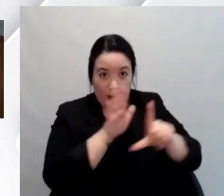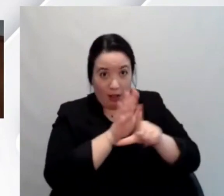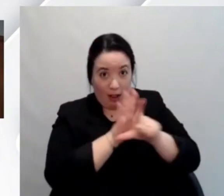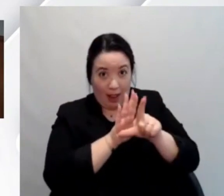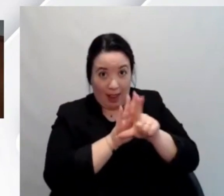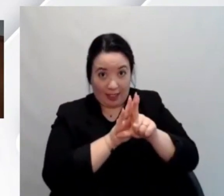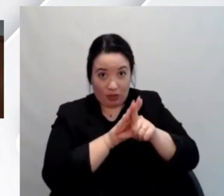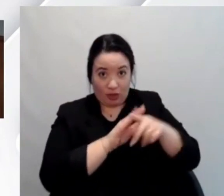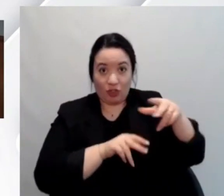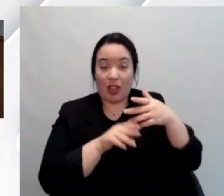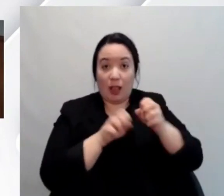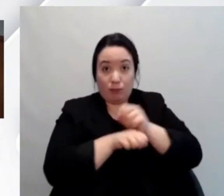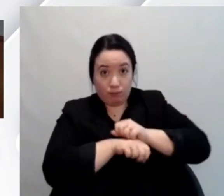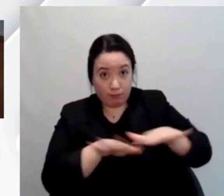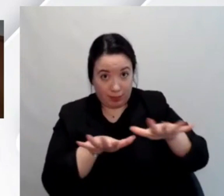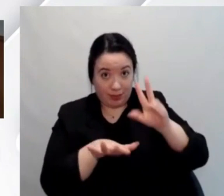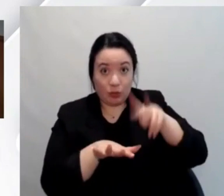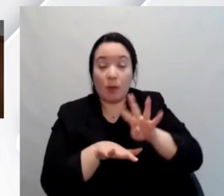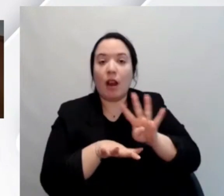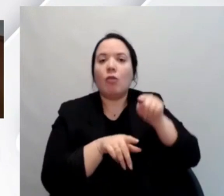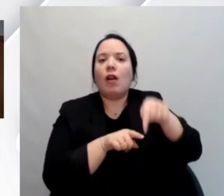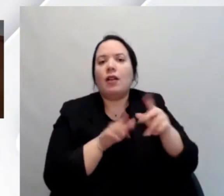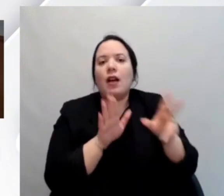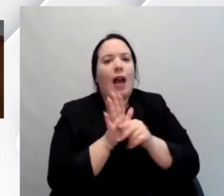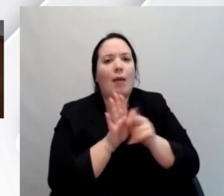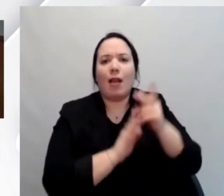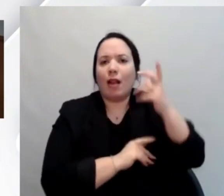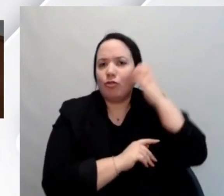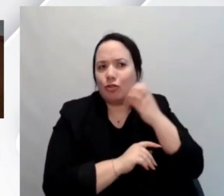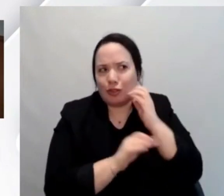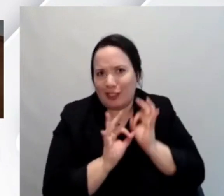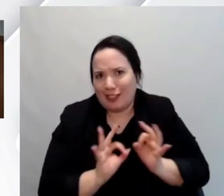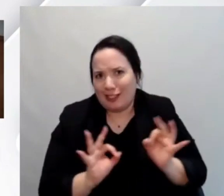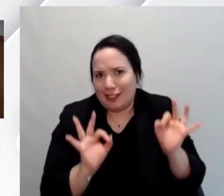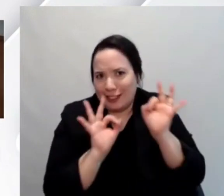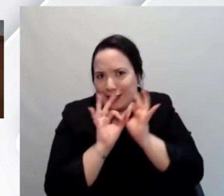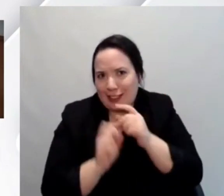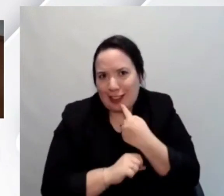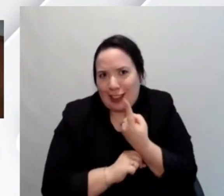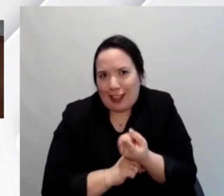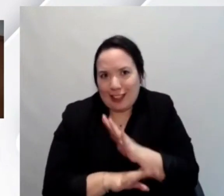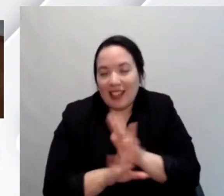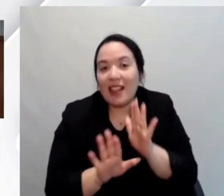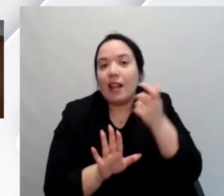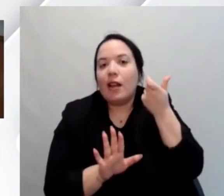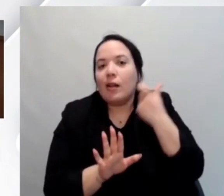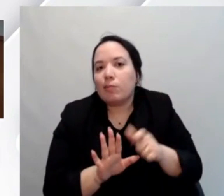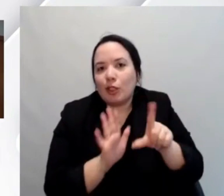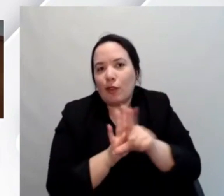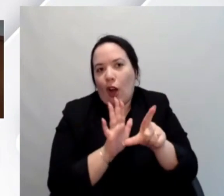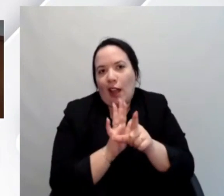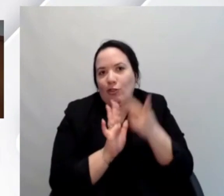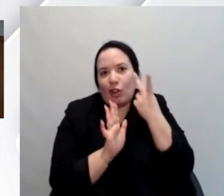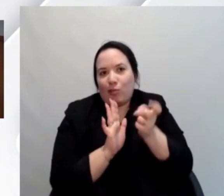2004, non si parlava di app mobile. chiaramente non sono state contemplate da questa legge,